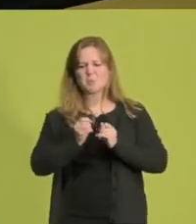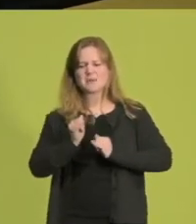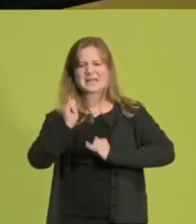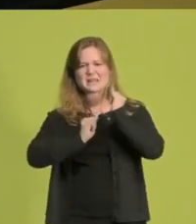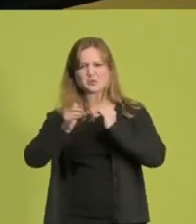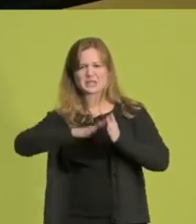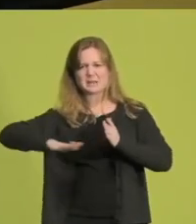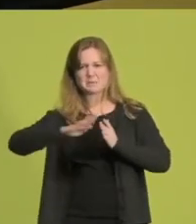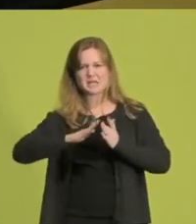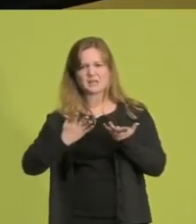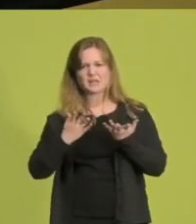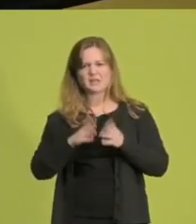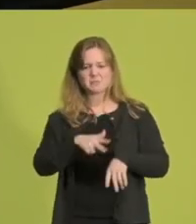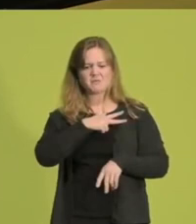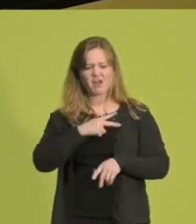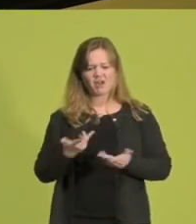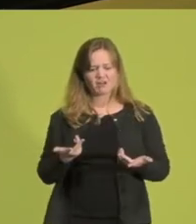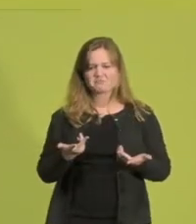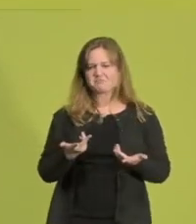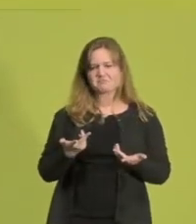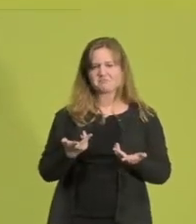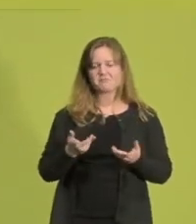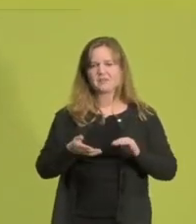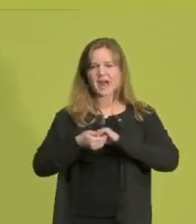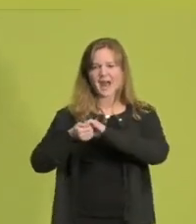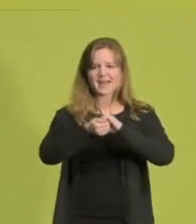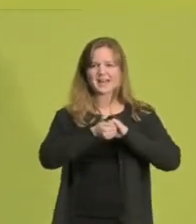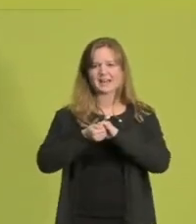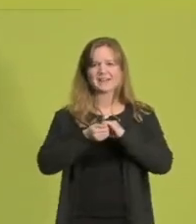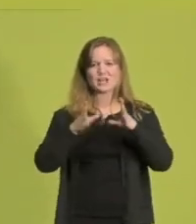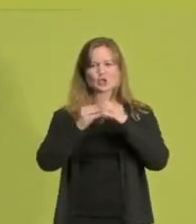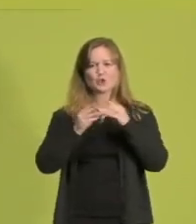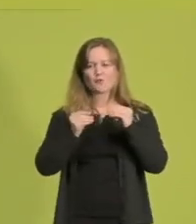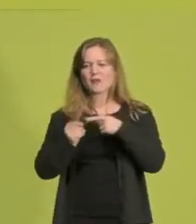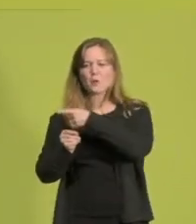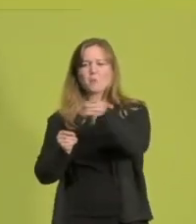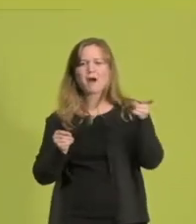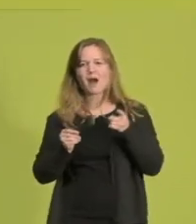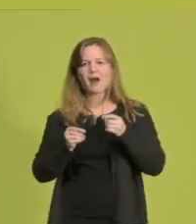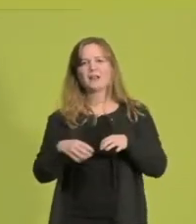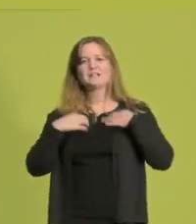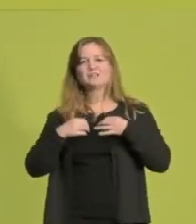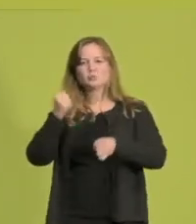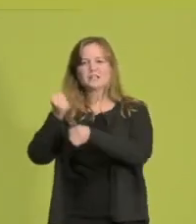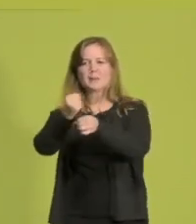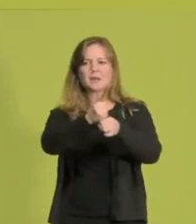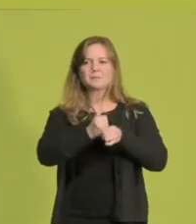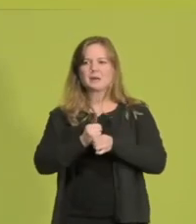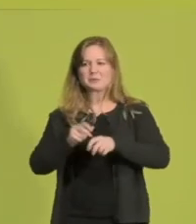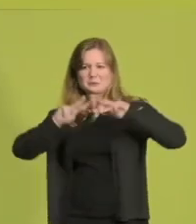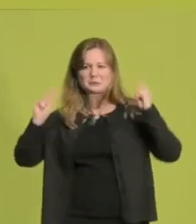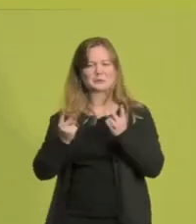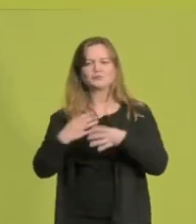Realität zeigt, sie schaffen es noch nicht einmal, eine einheitliche Software in den Gesundheitsämtern anzuwenden. Also